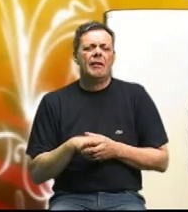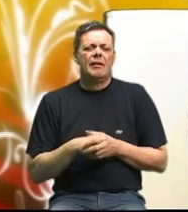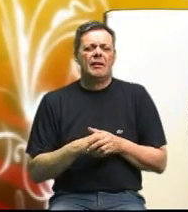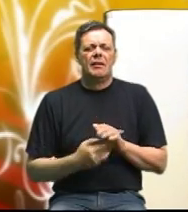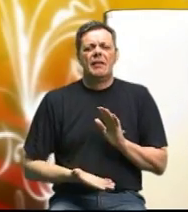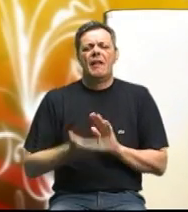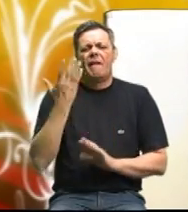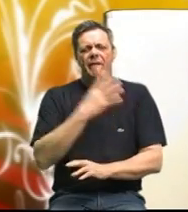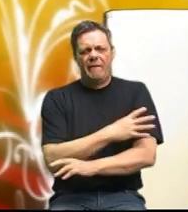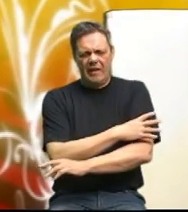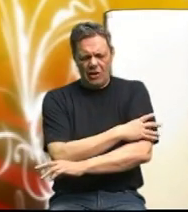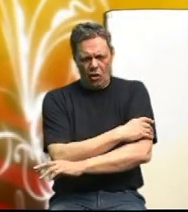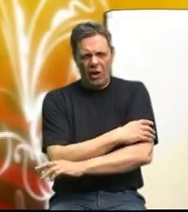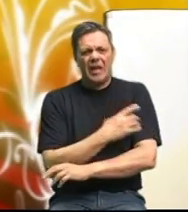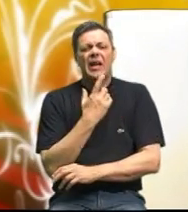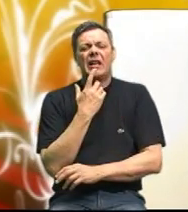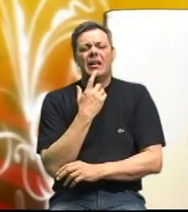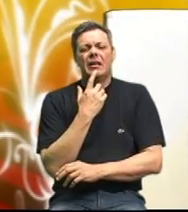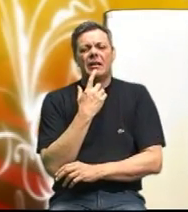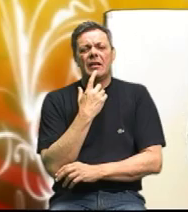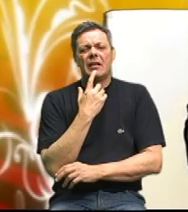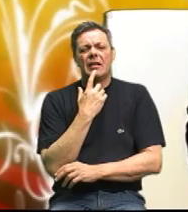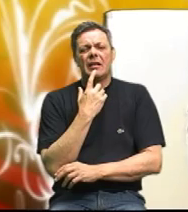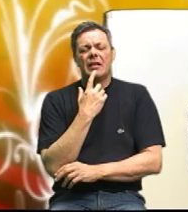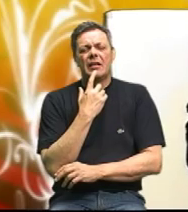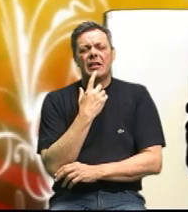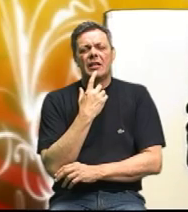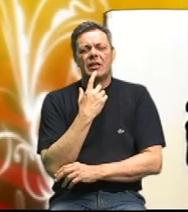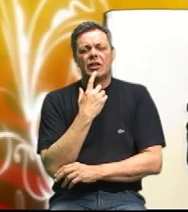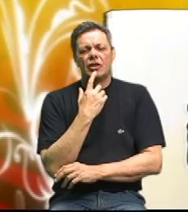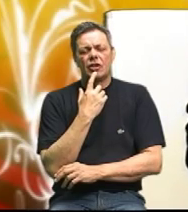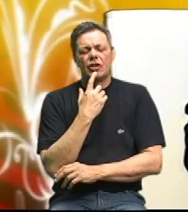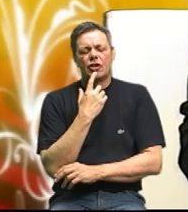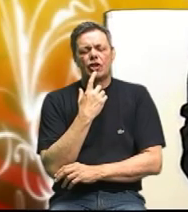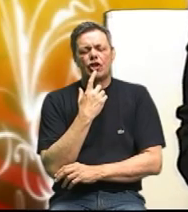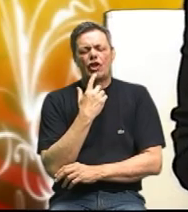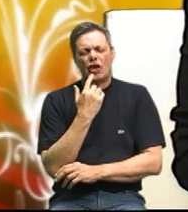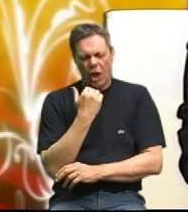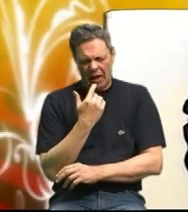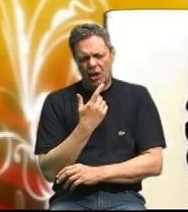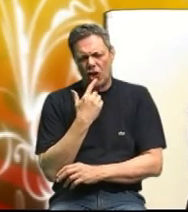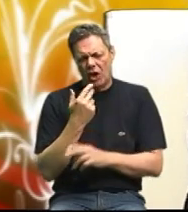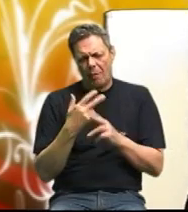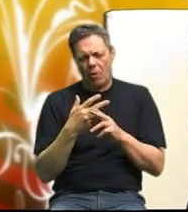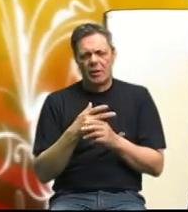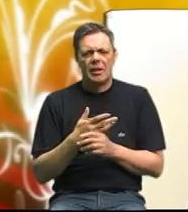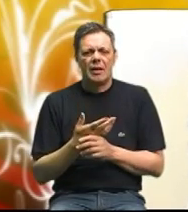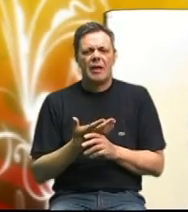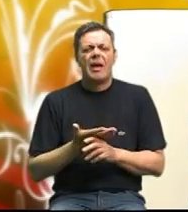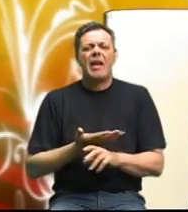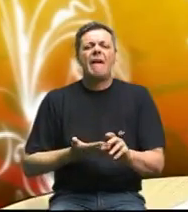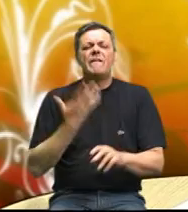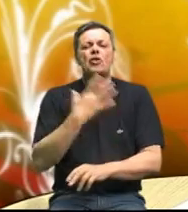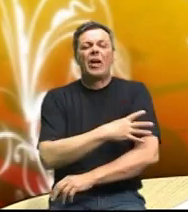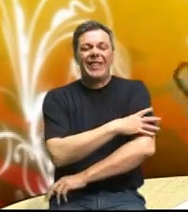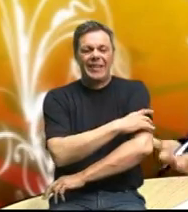visoki krvni šećer, visoki šećer, krvnih ste diabetes, ali to znači visoki tlak,